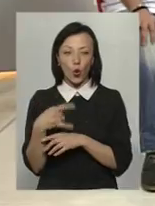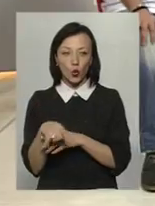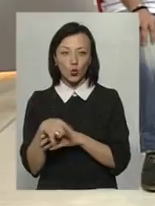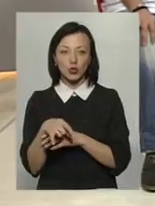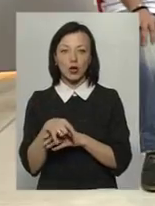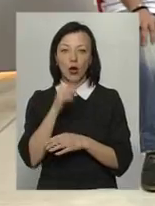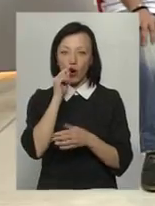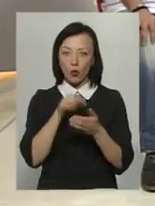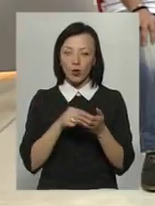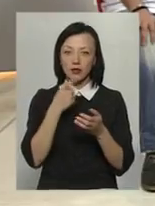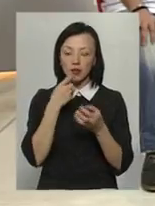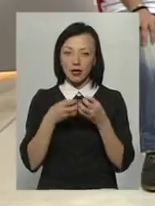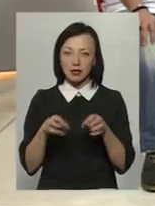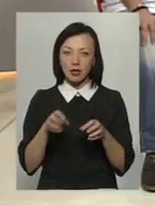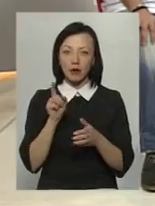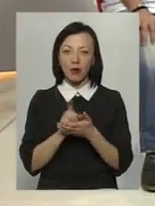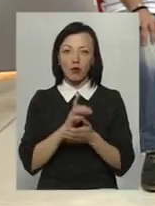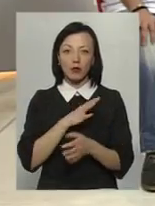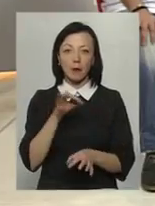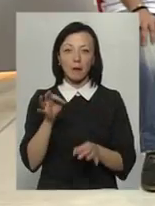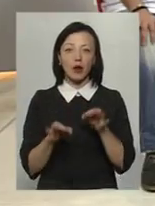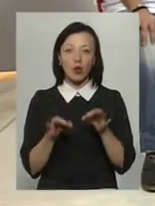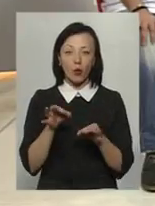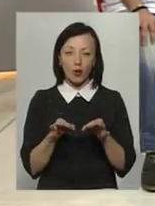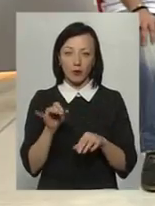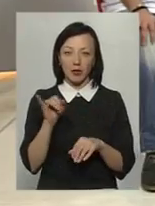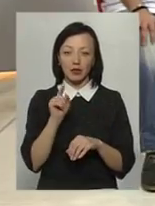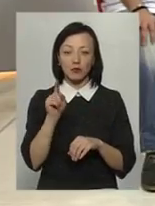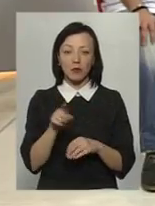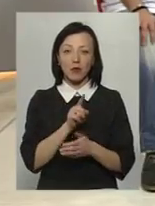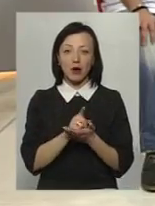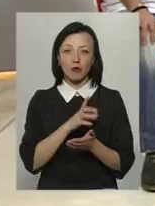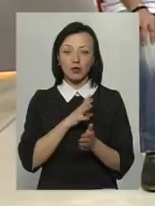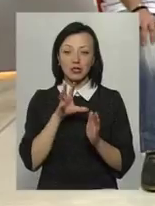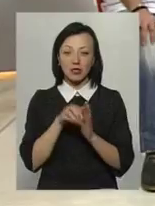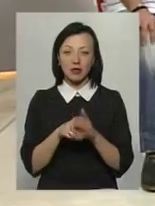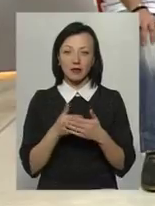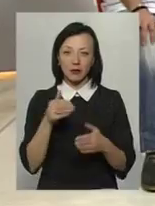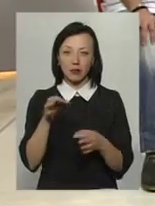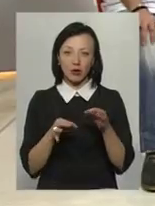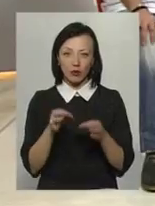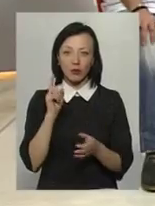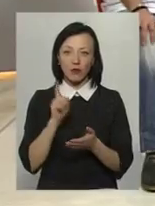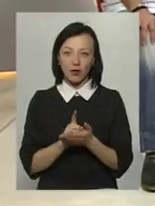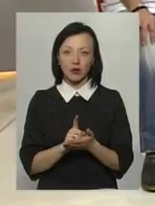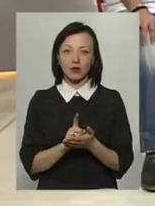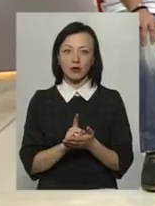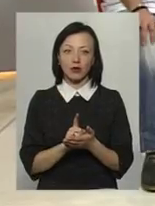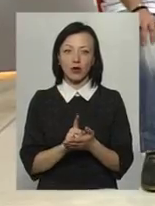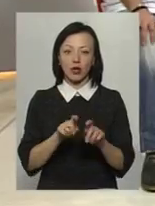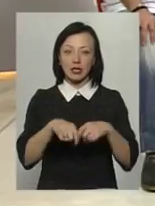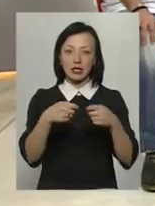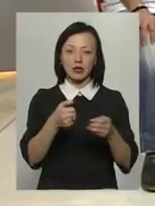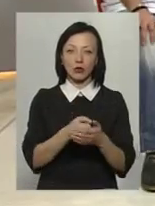курячі яйце, вони мають бути природніми. І те, що має бути закладено в них від природи, воно й повинно дійти до